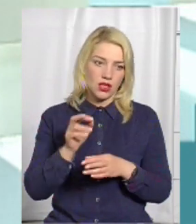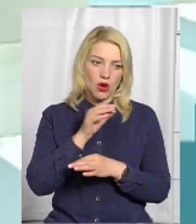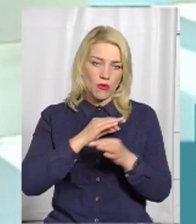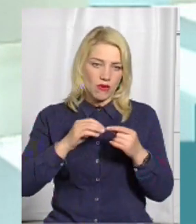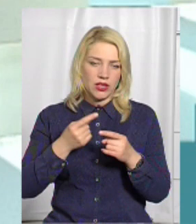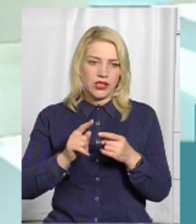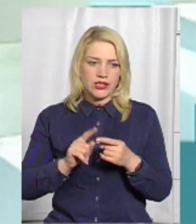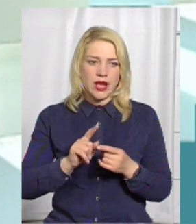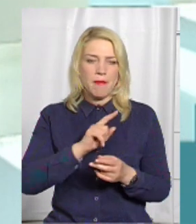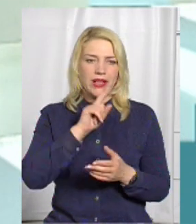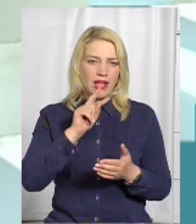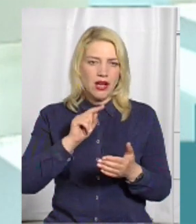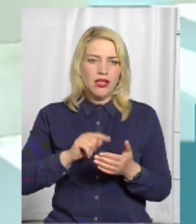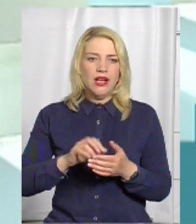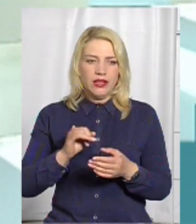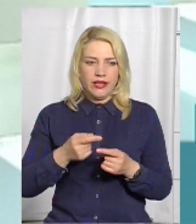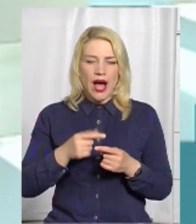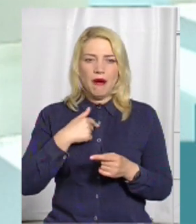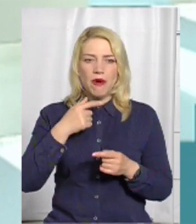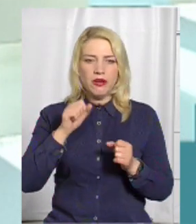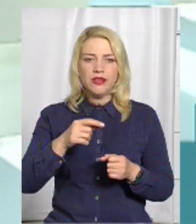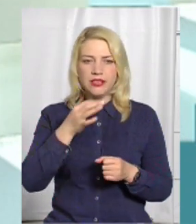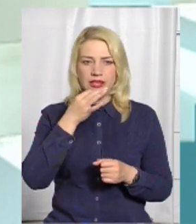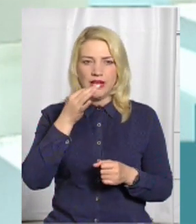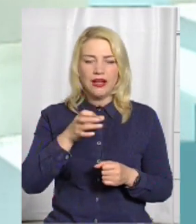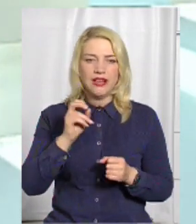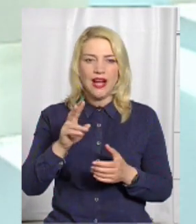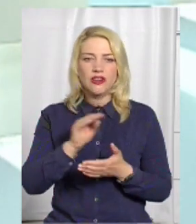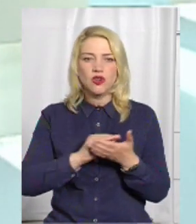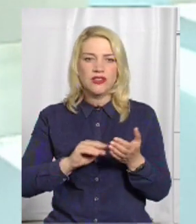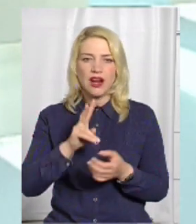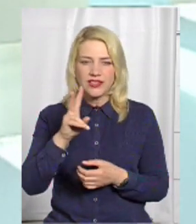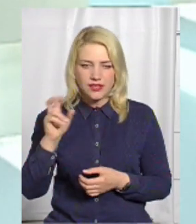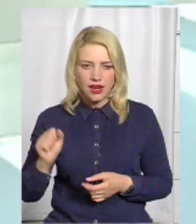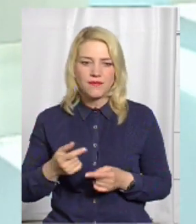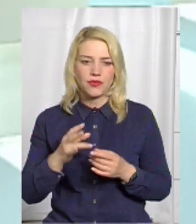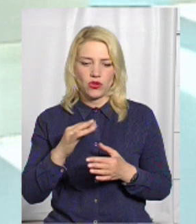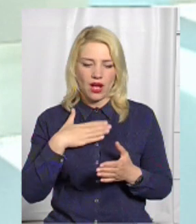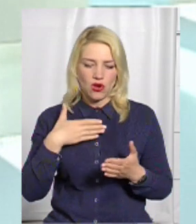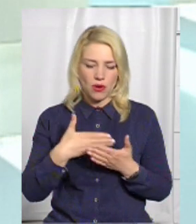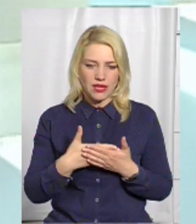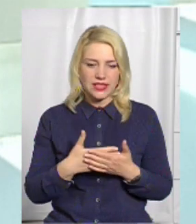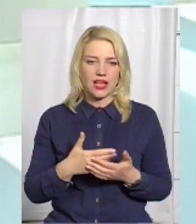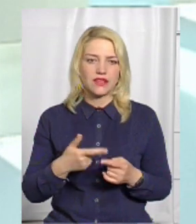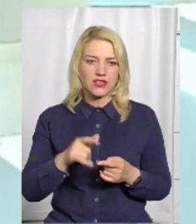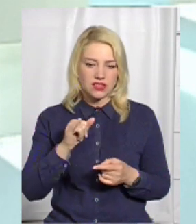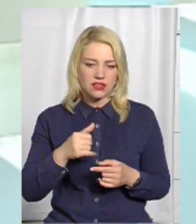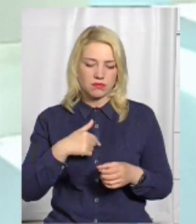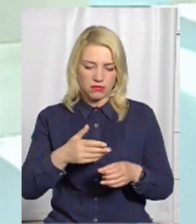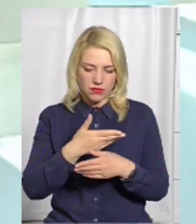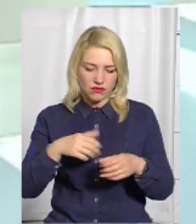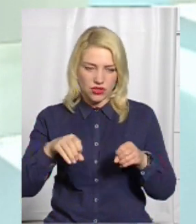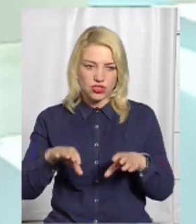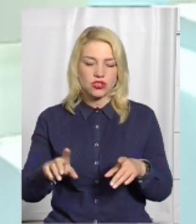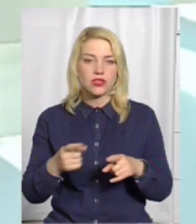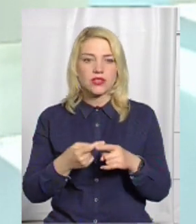питання, і, в принципі, тут я не говорю навіть як журналістка, але як громадське активістка, все-таки ми вирішили,